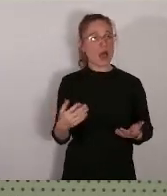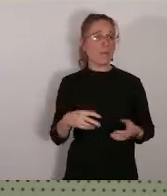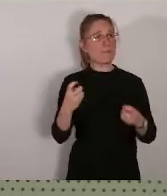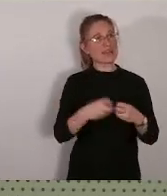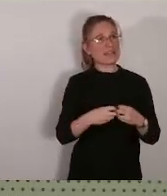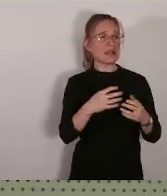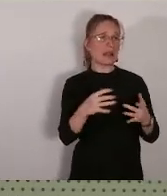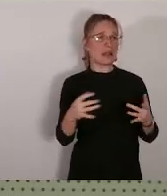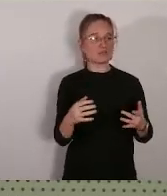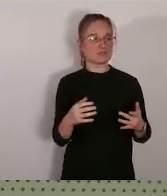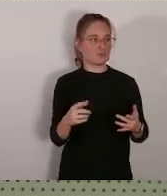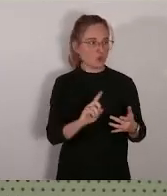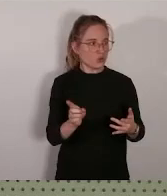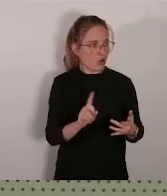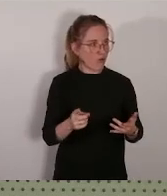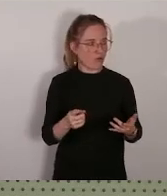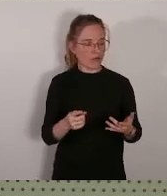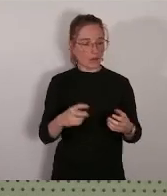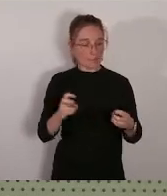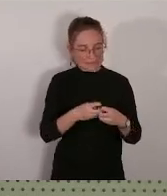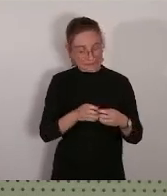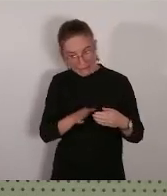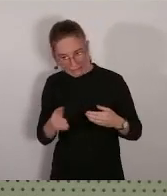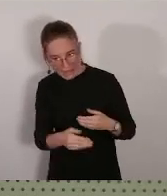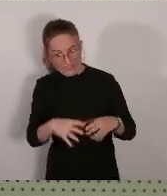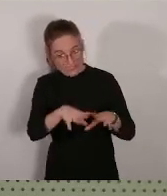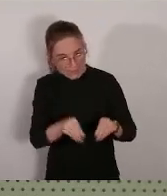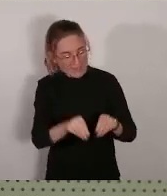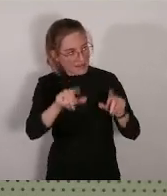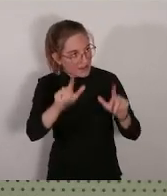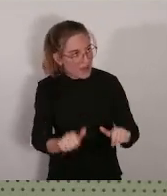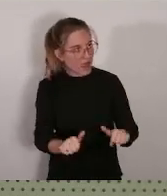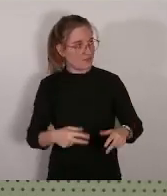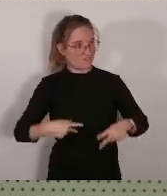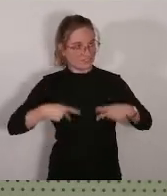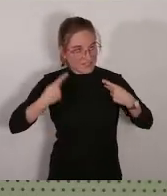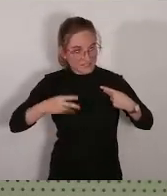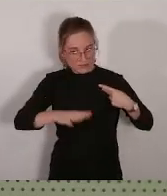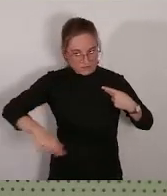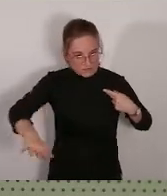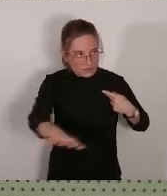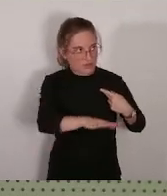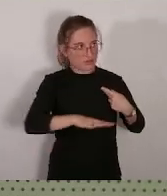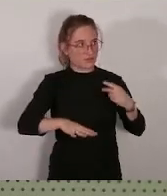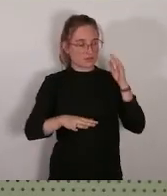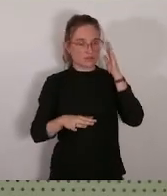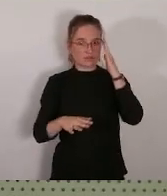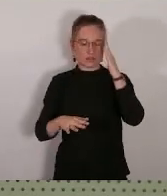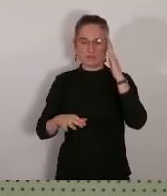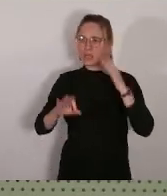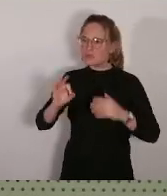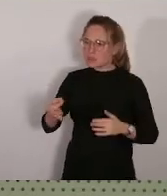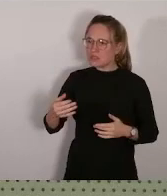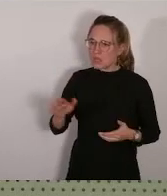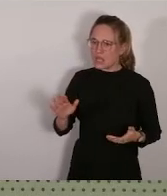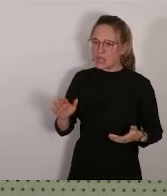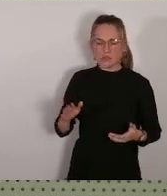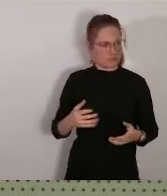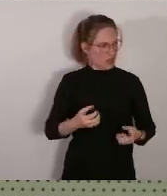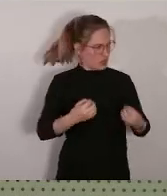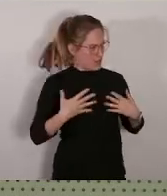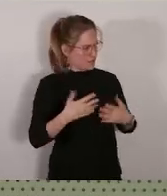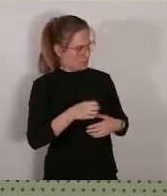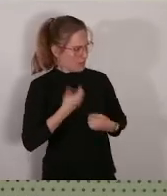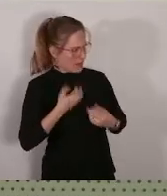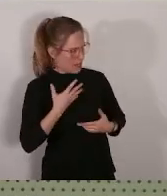c'est des vies entières c'est des familles entières qui sont en permanence vous me laissez parler madame